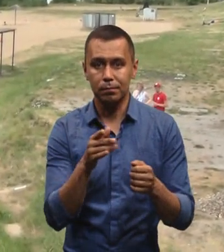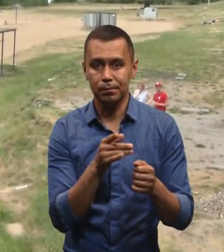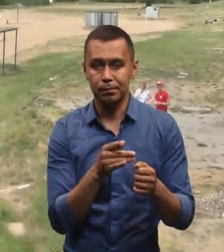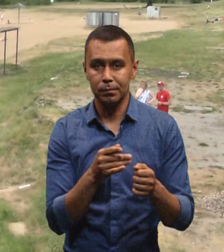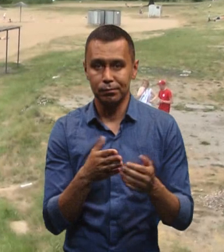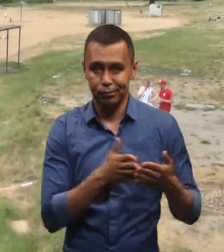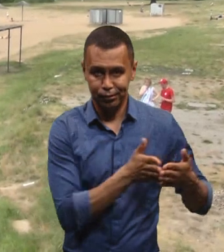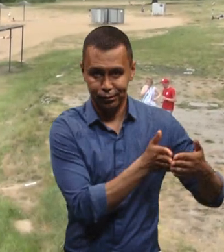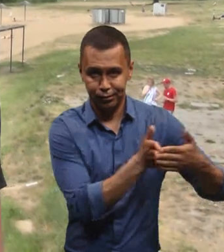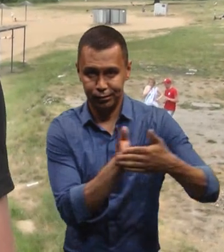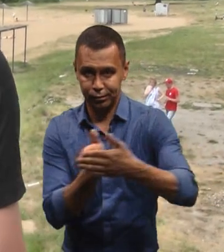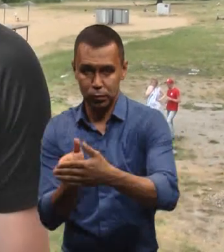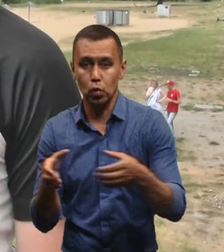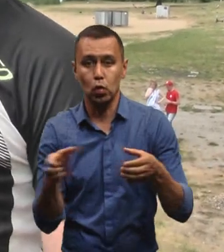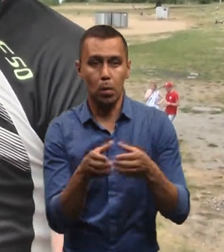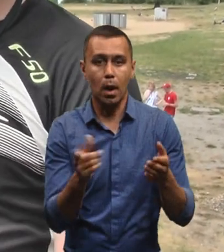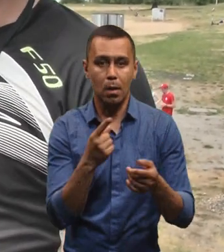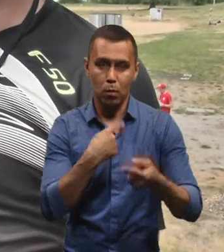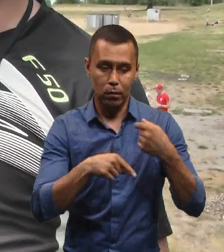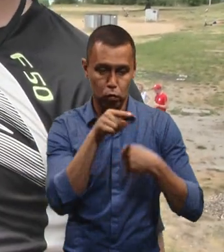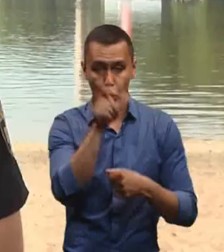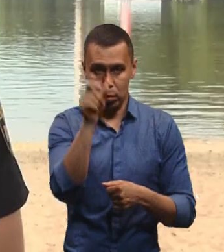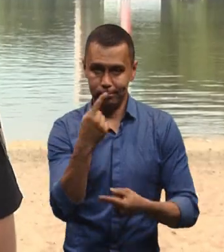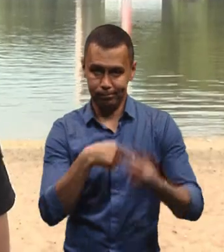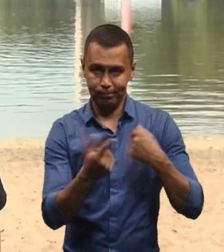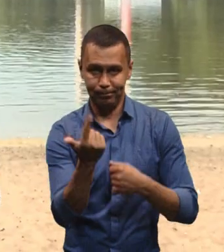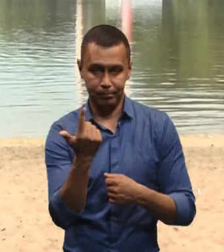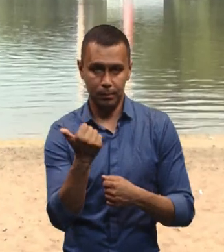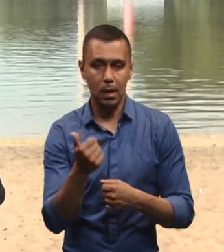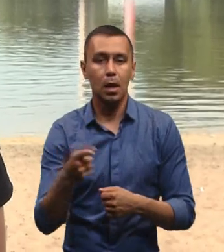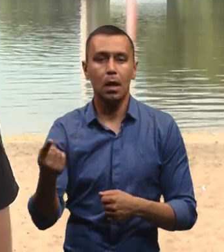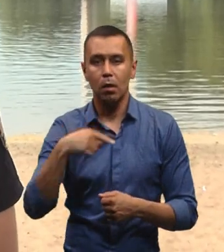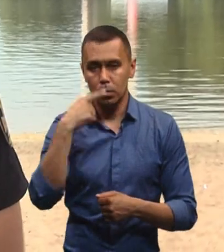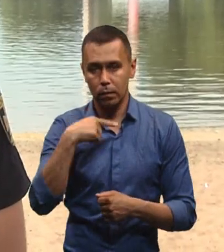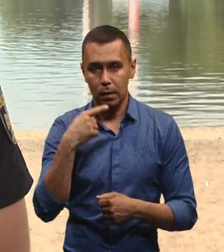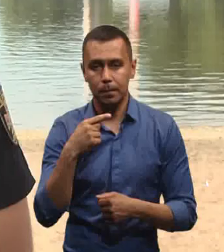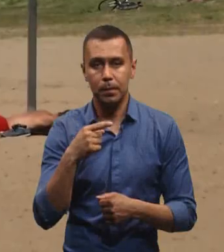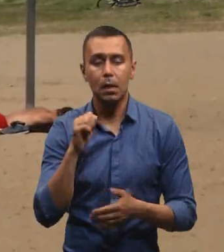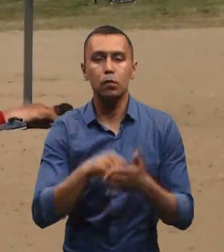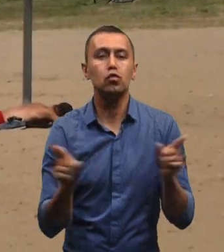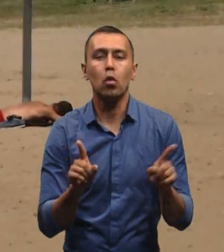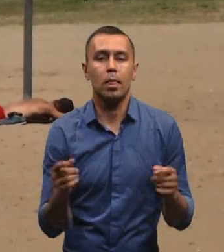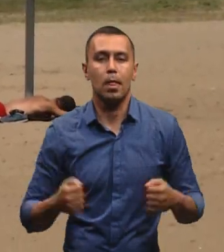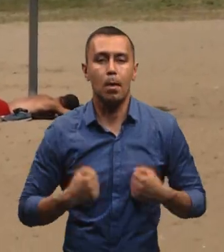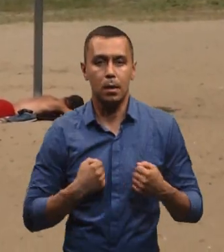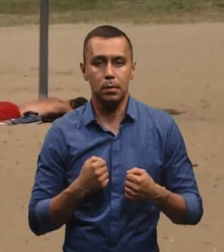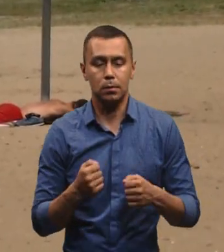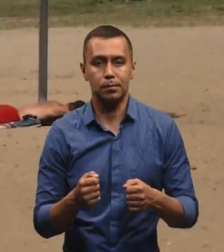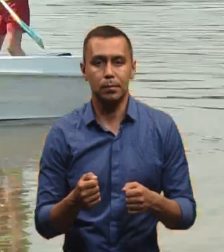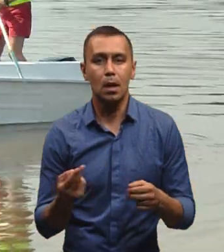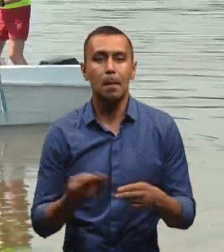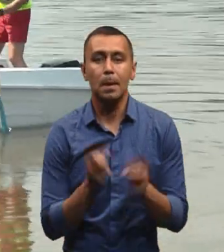моторна лодка з групою, які повертаються у будинку назад на пляж. Вадим Зимний розповідає, від чого намагаються убезпечити